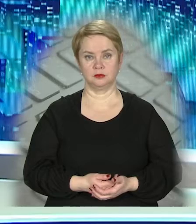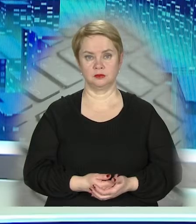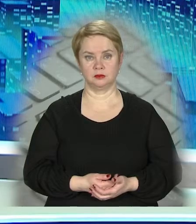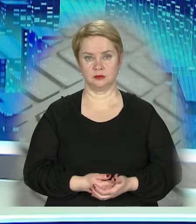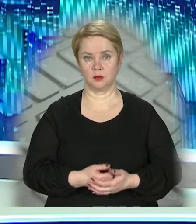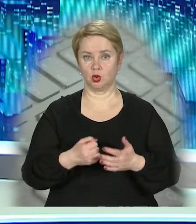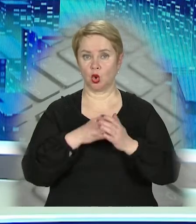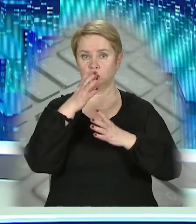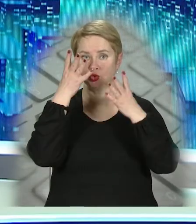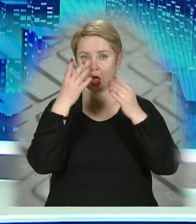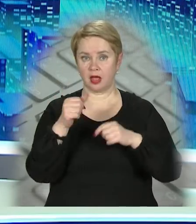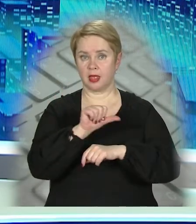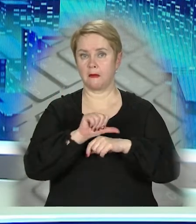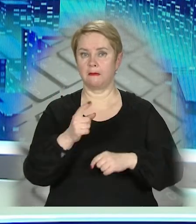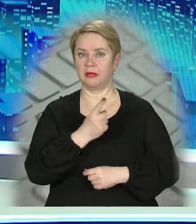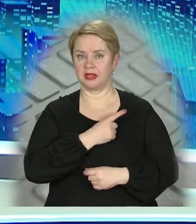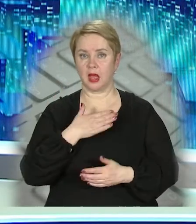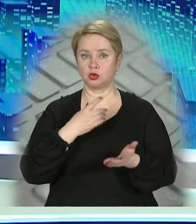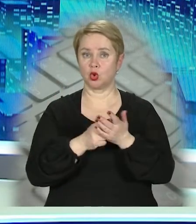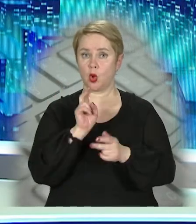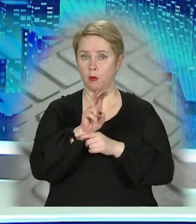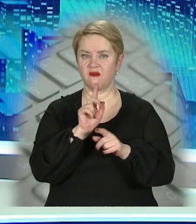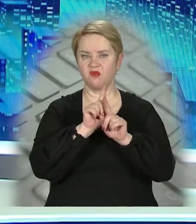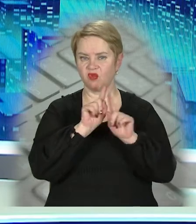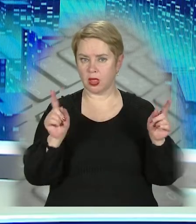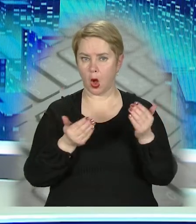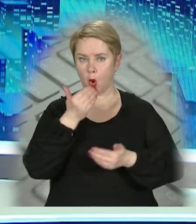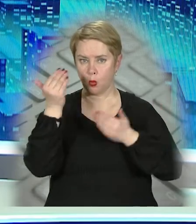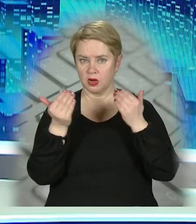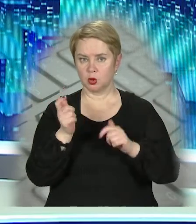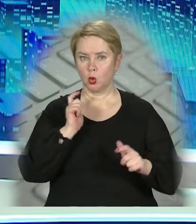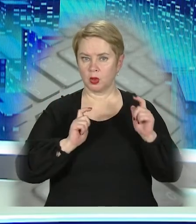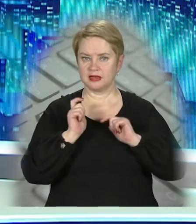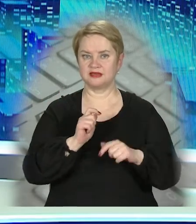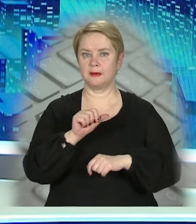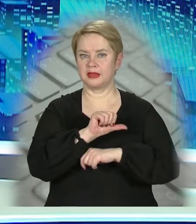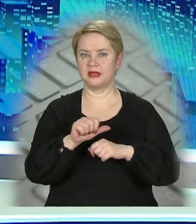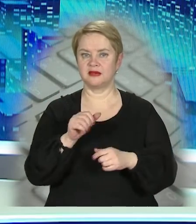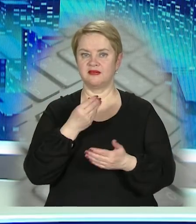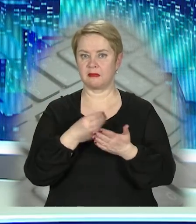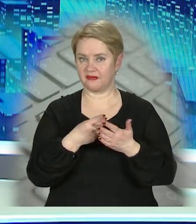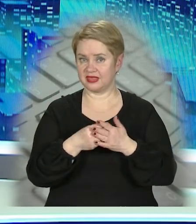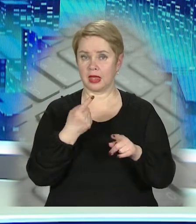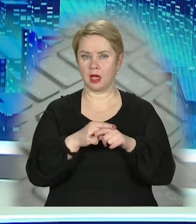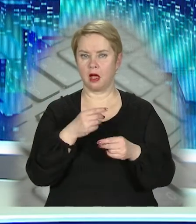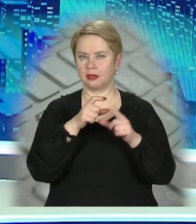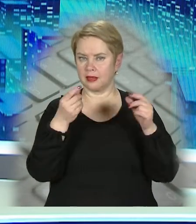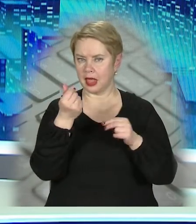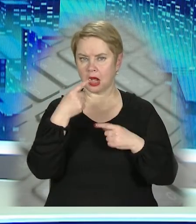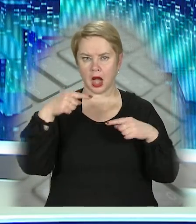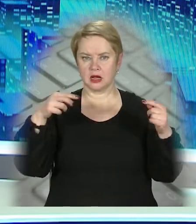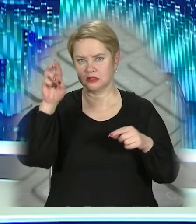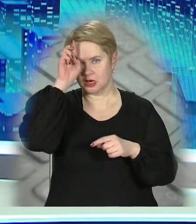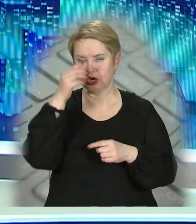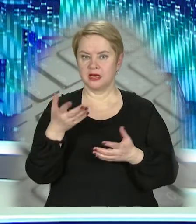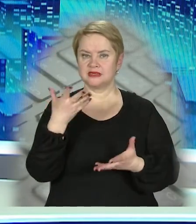До Міжнародного дня митника наші журналісти побували в унікальному музеї університету митної справи та фінансів. Банкнути різних держав та